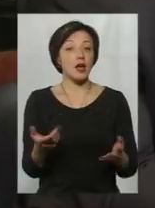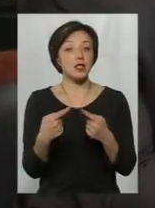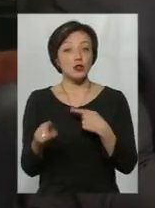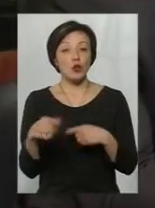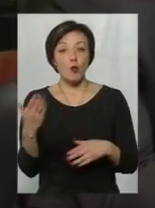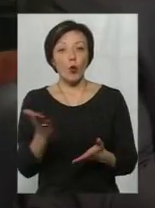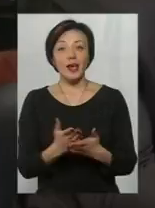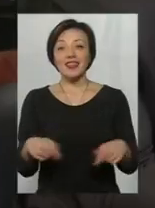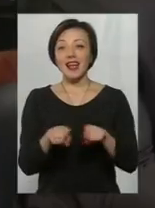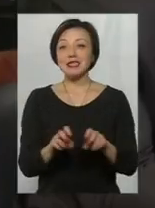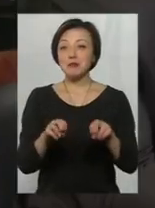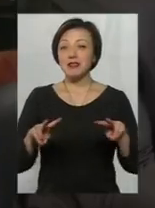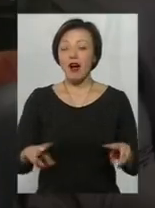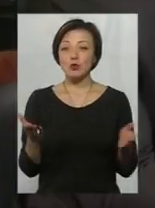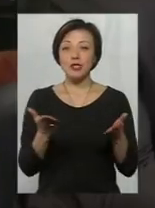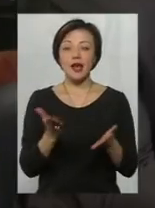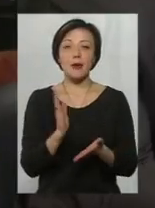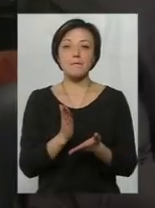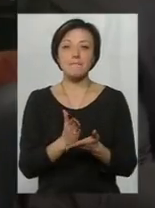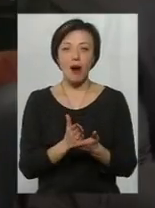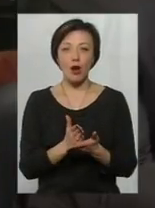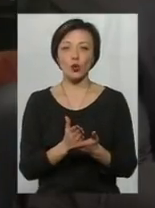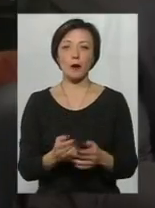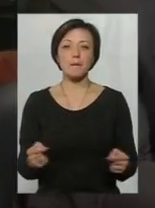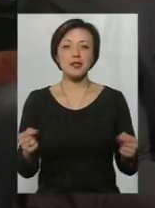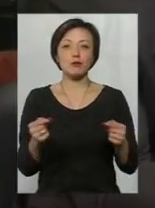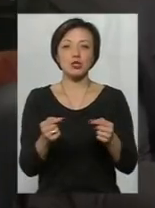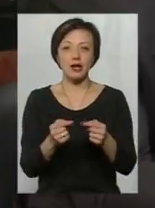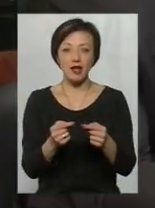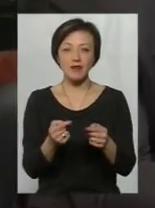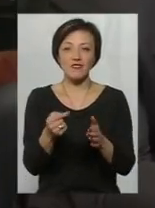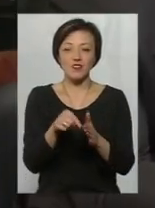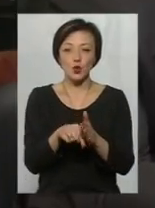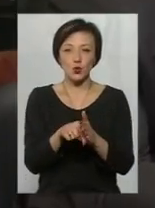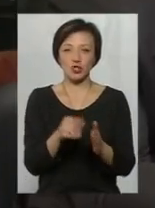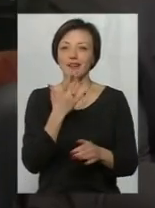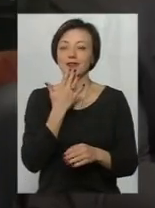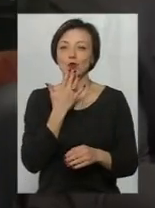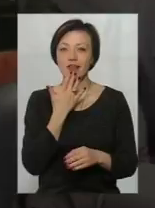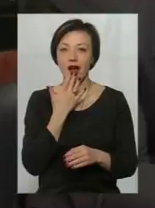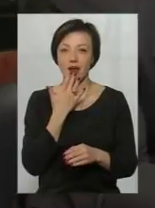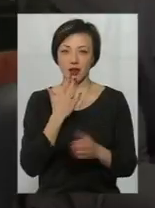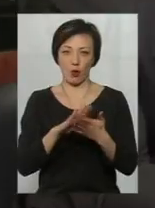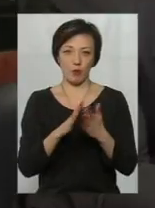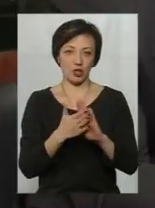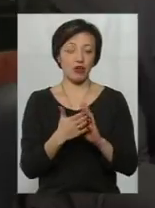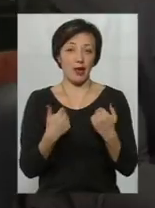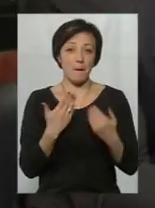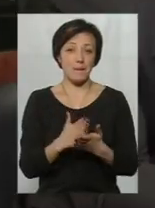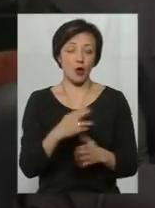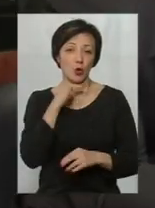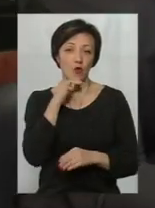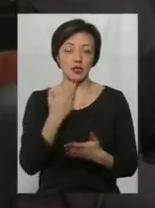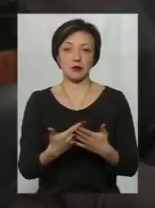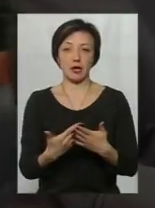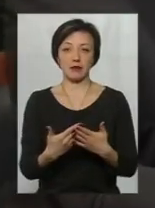боку, є такі спеціальності, які мають безпосереднє внутрішнє національне обличчя. Я маю на увазі, зокрема,